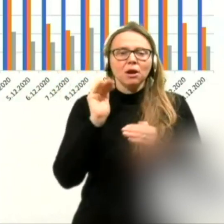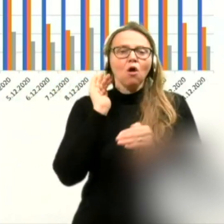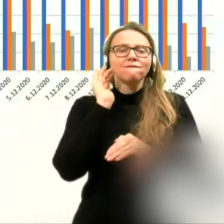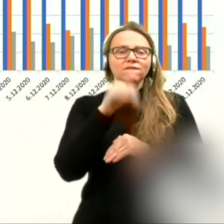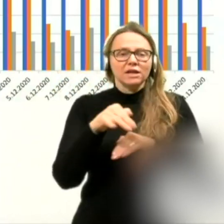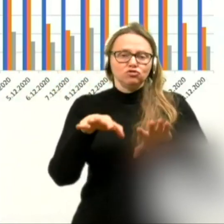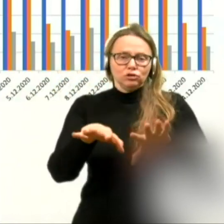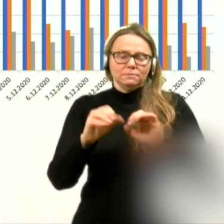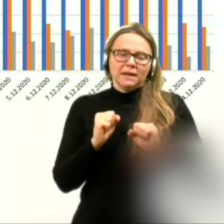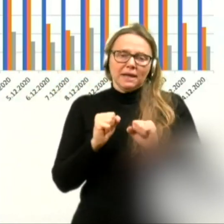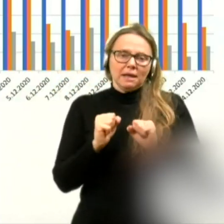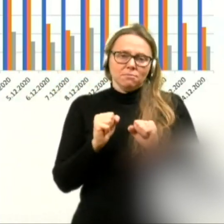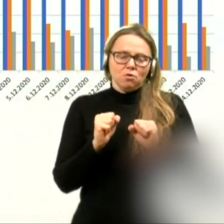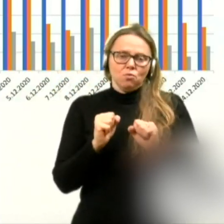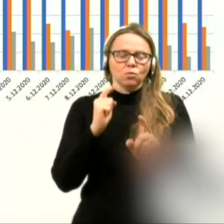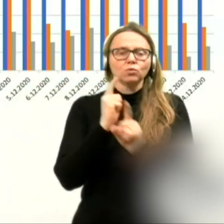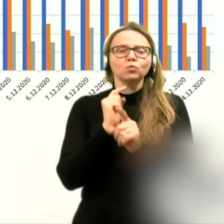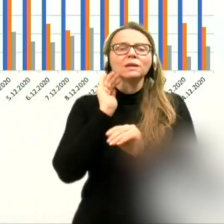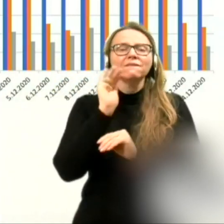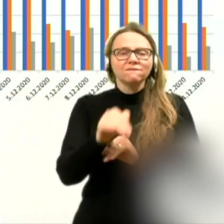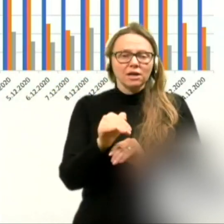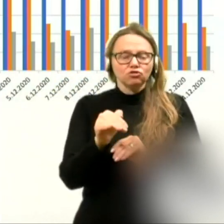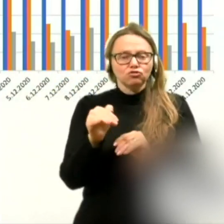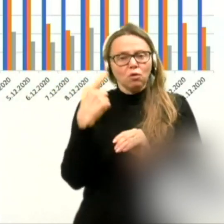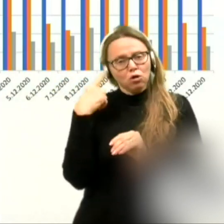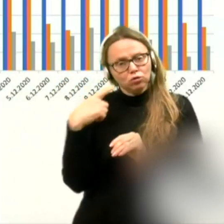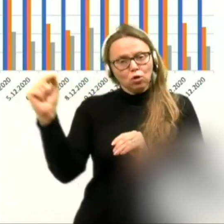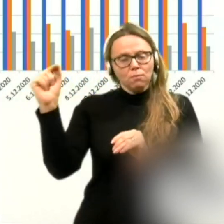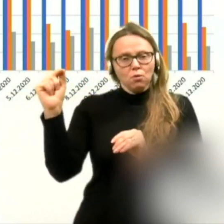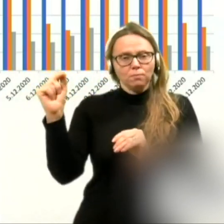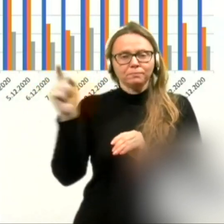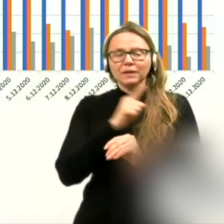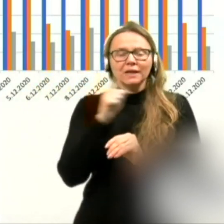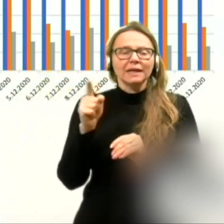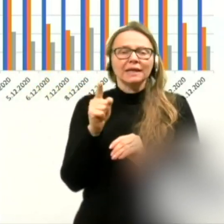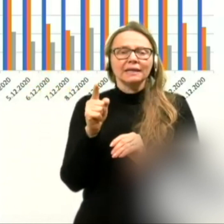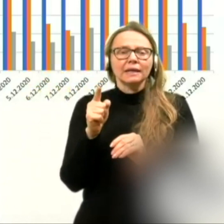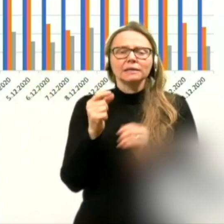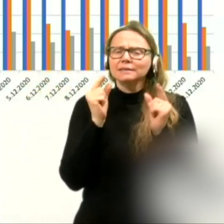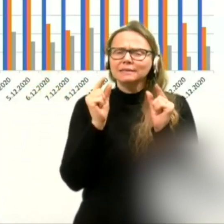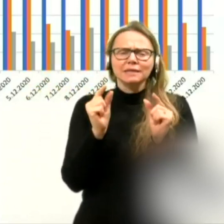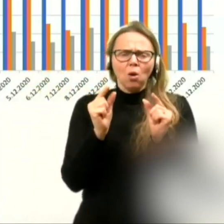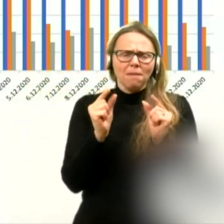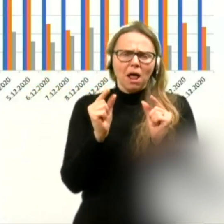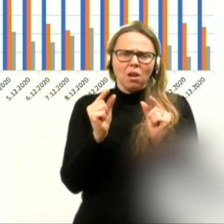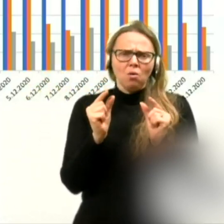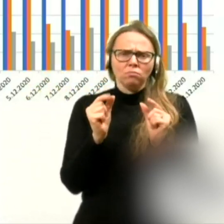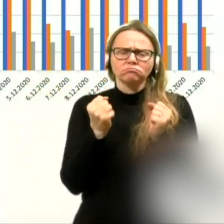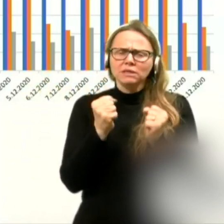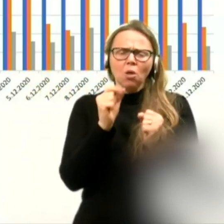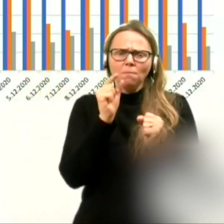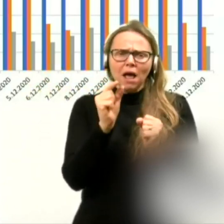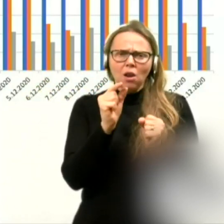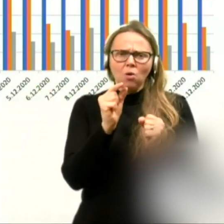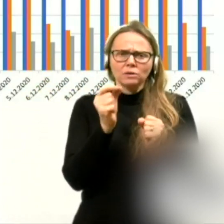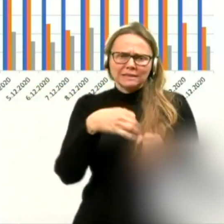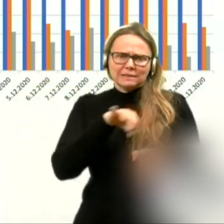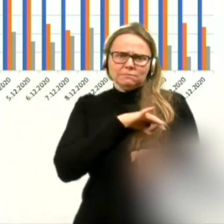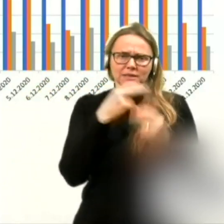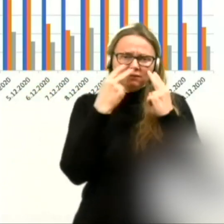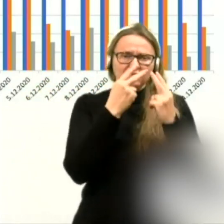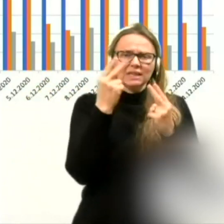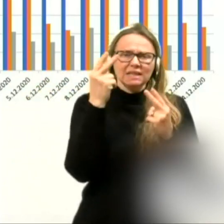sprejemov, tudi več odpustov in zelo malo smrti, kot vidite v tem sivem stolbcu.